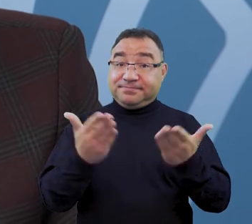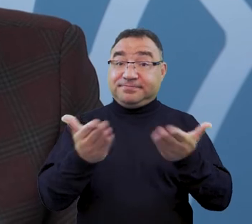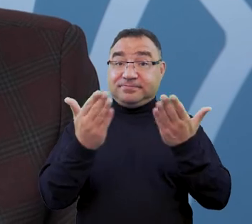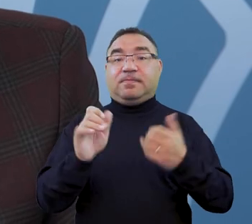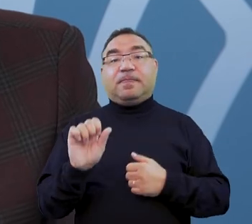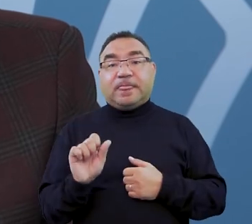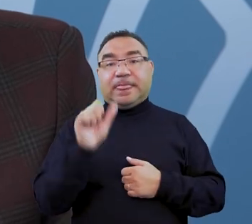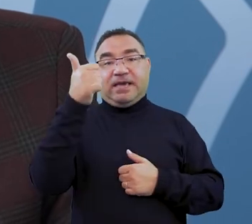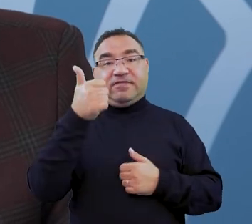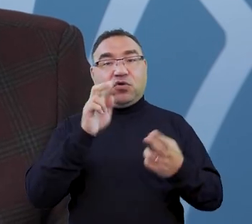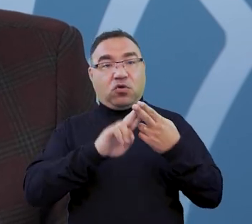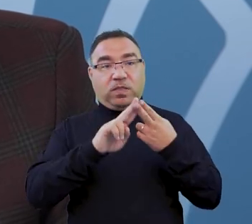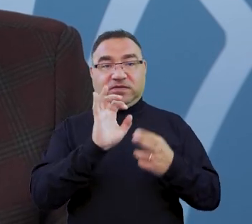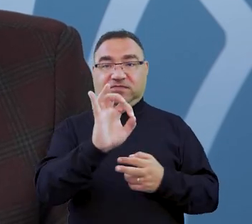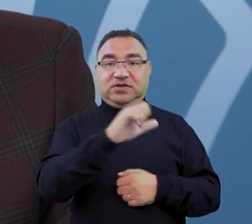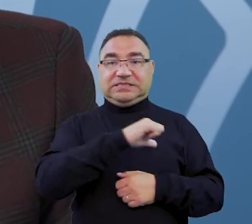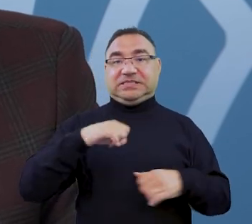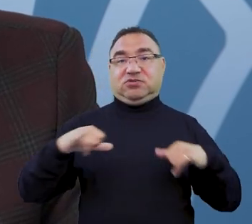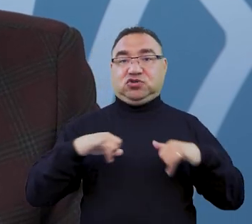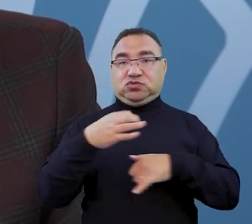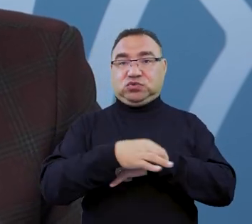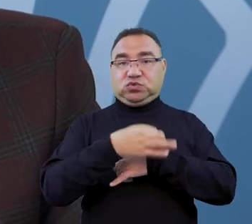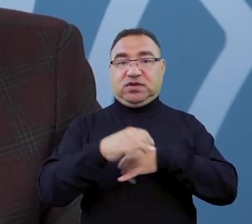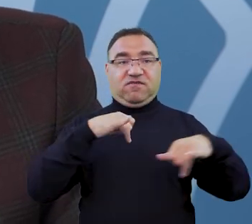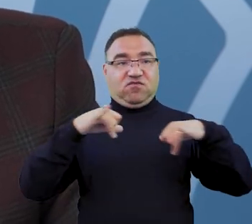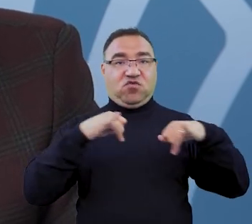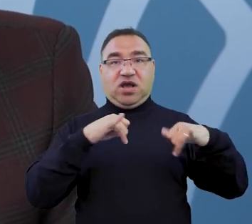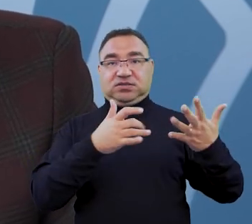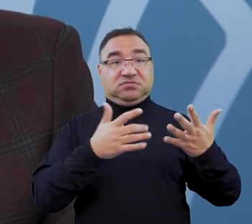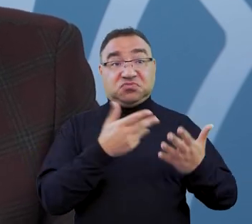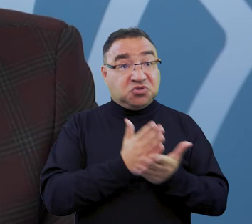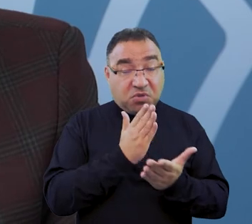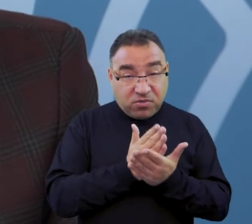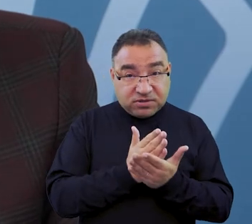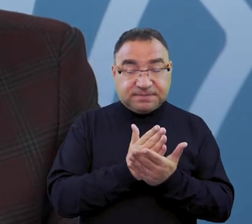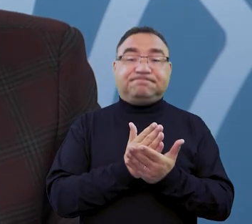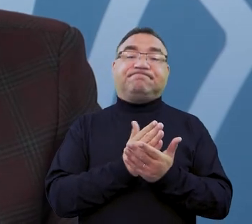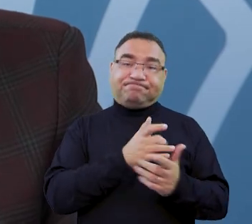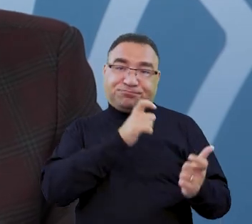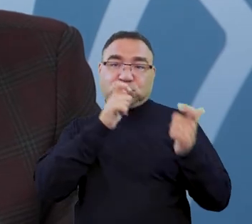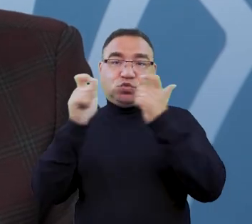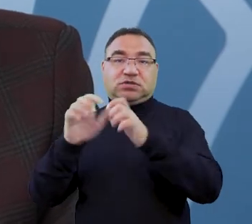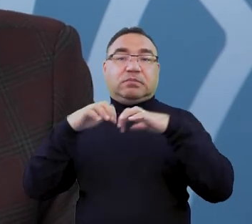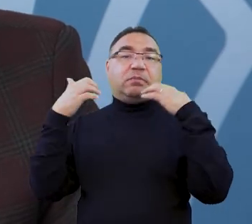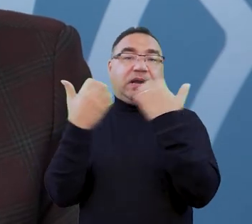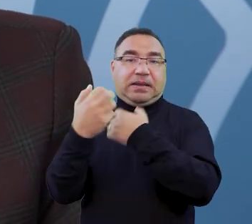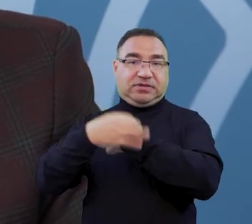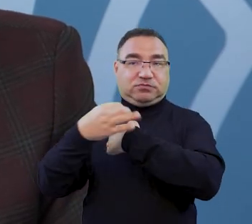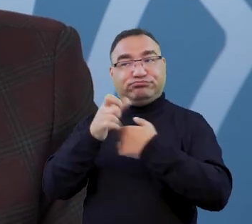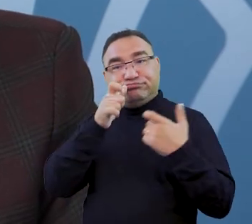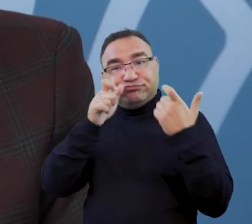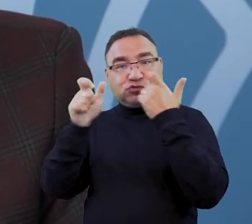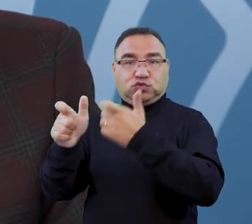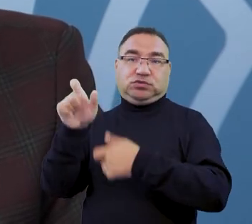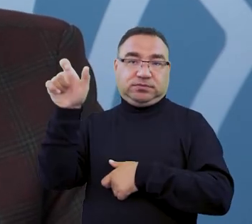pierwszej kolejności kontaktować się właśnie z samorządem studenckim, w wodzami uczelni. Jeśli to nie pomoże, to jako Parlament Studentów jesteśmy otwarci na to, żebyście